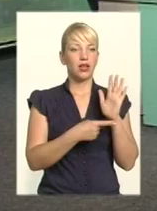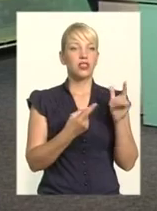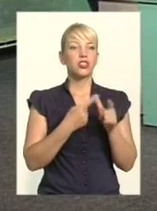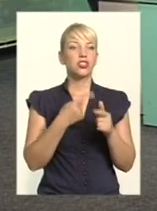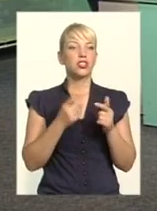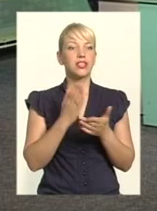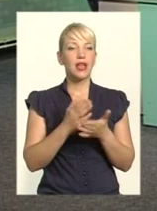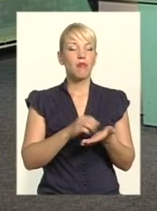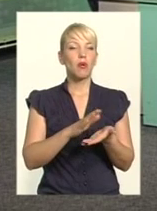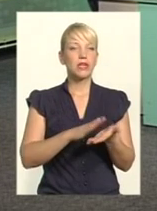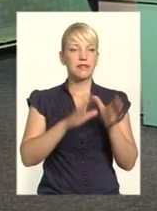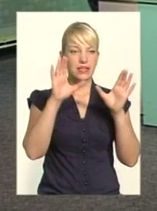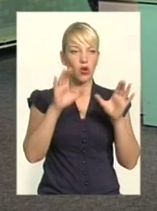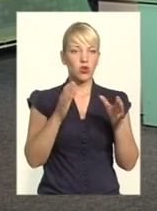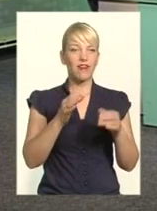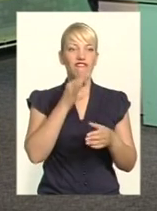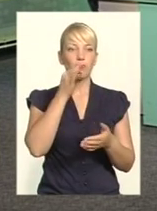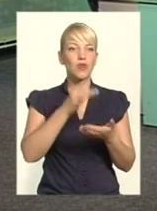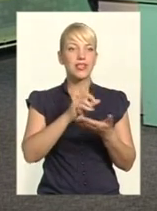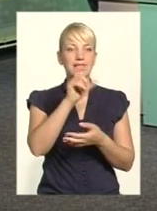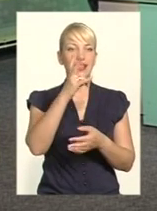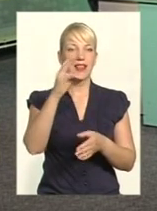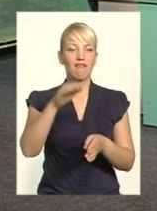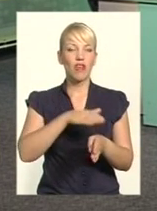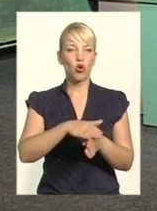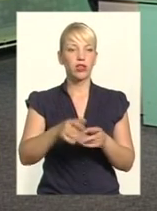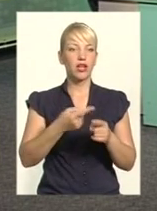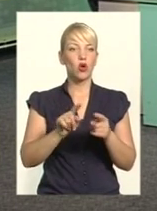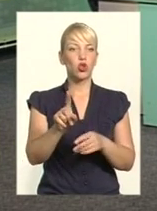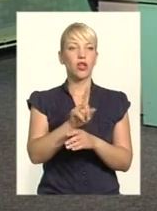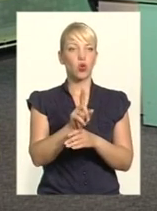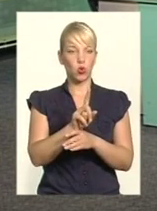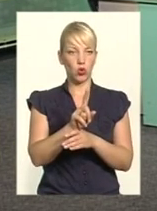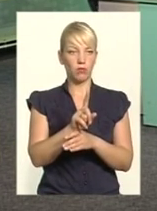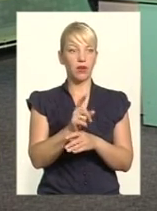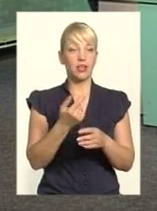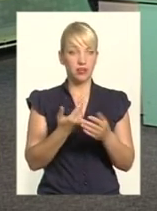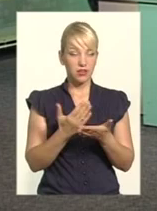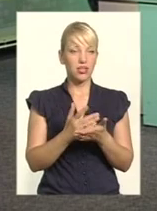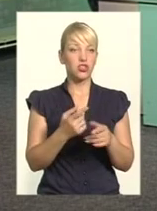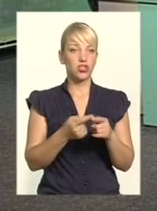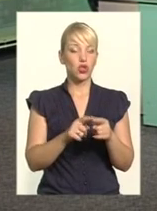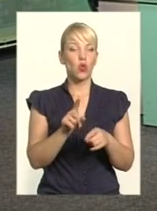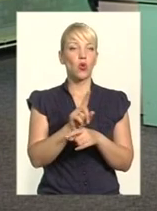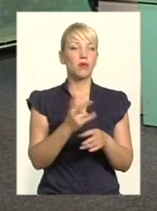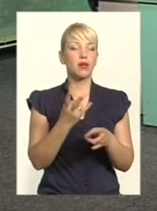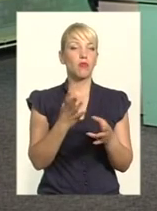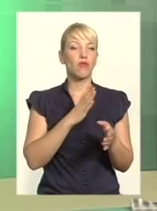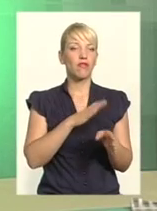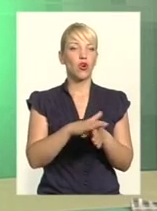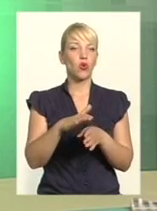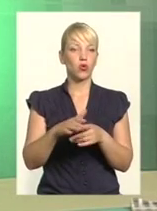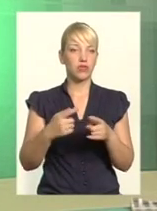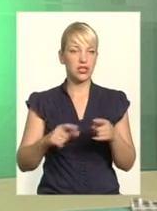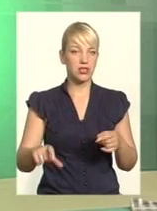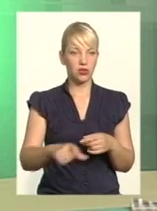якимось чином відповідальність за невиконання отих норм? Є ж вони ті норми, за якими мають робитися ті дороги? Норми